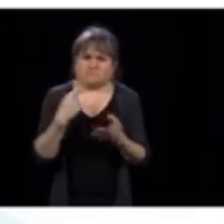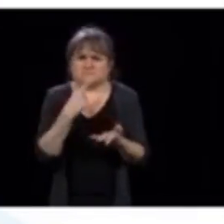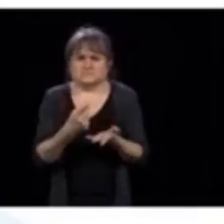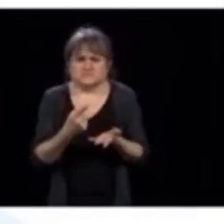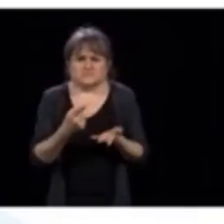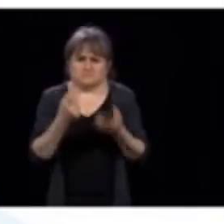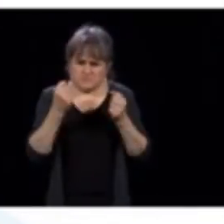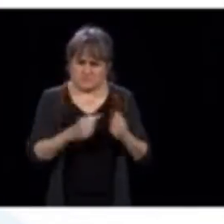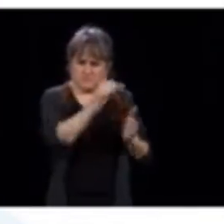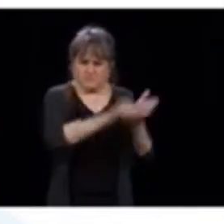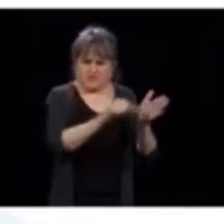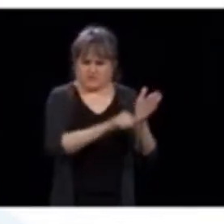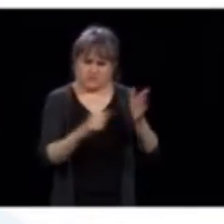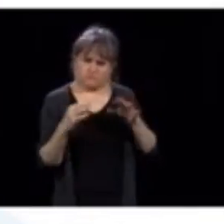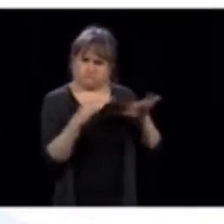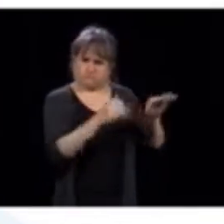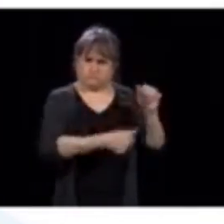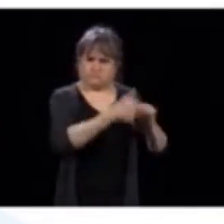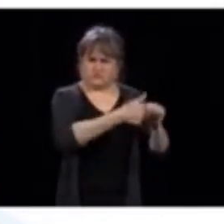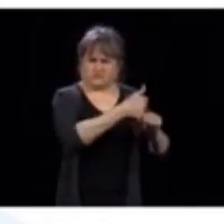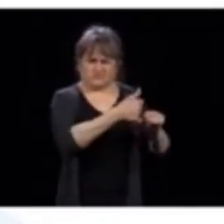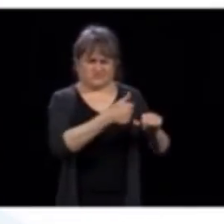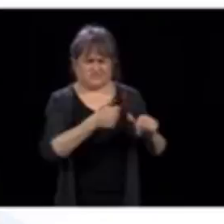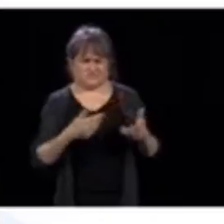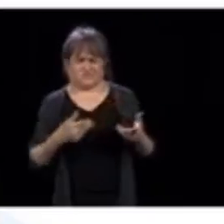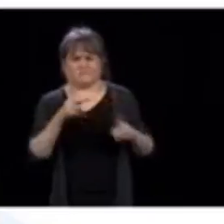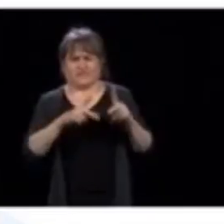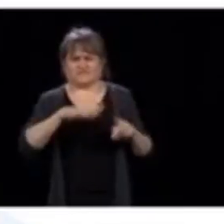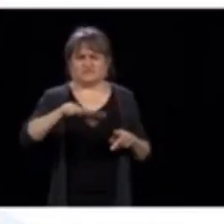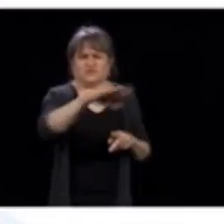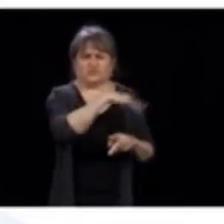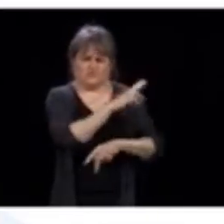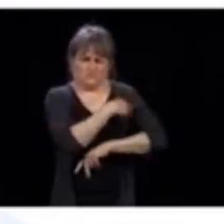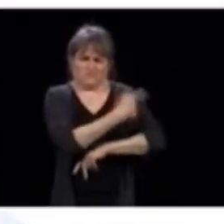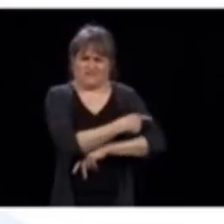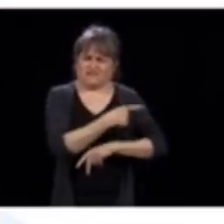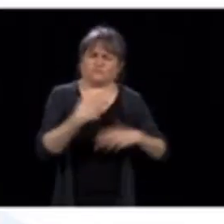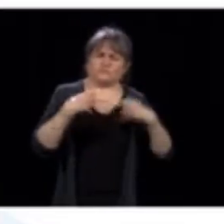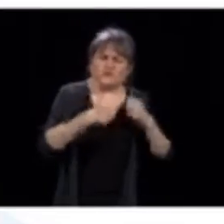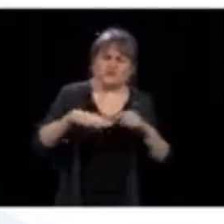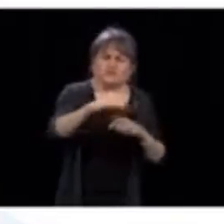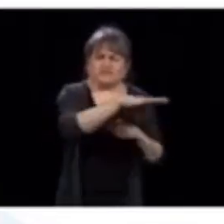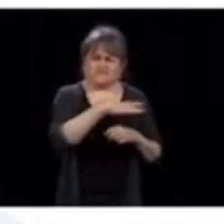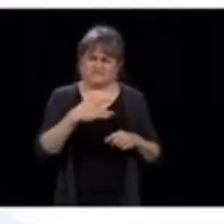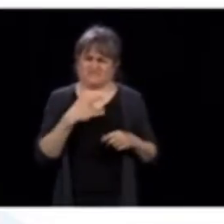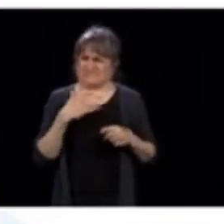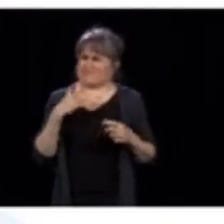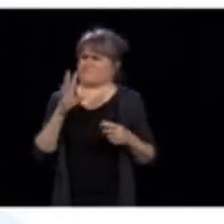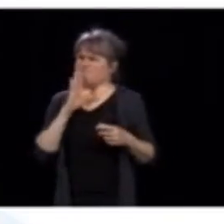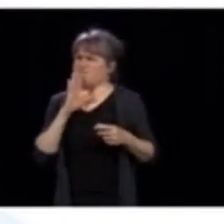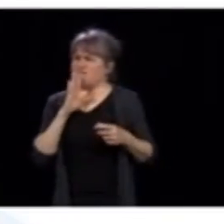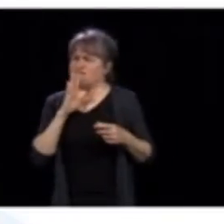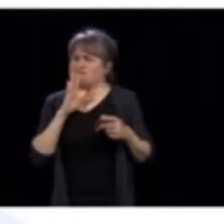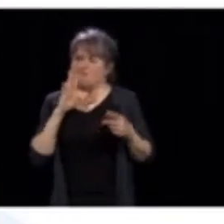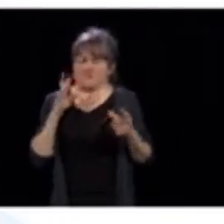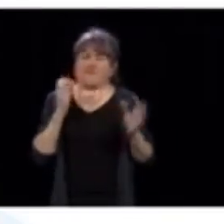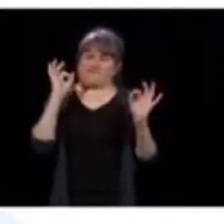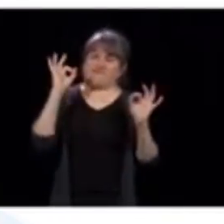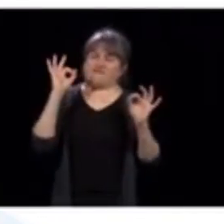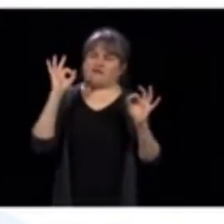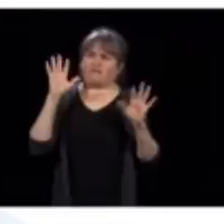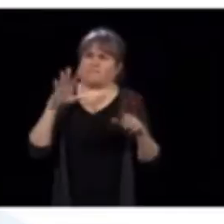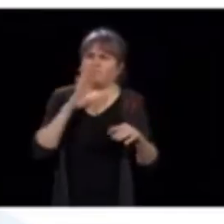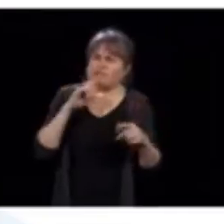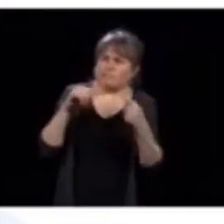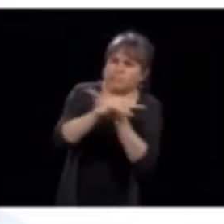activités chirurgicales. Beaucoup de gens dans le milieu de la santé qui trouvent que c'est peut-être un peu confus, là, le message en ce moment, que vous annoncez une directive, on a à